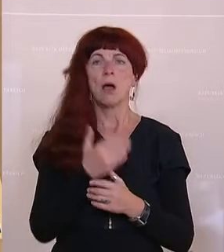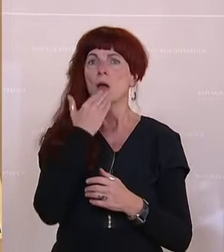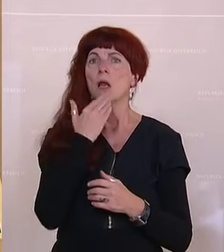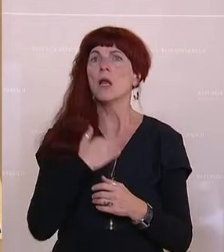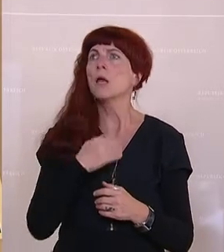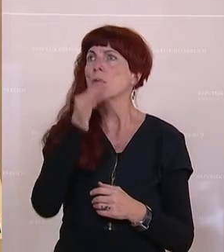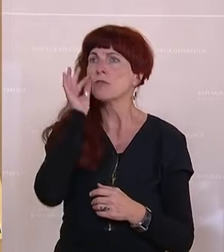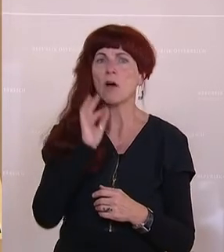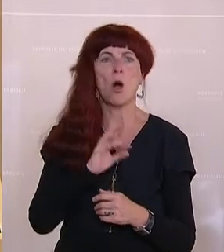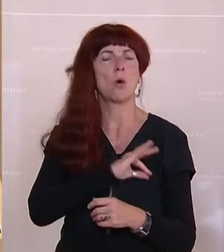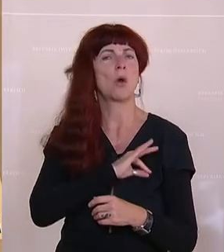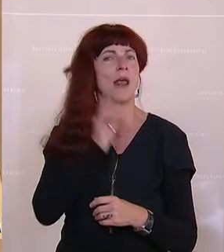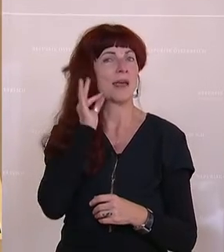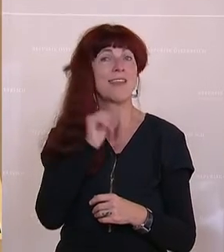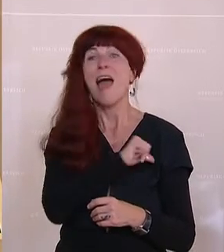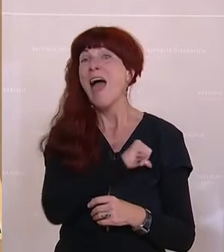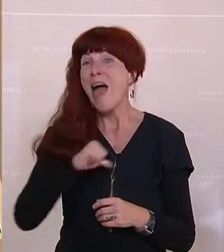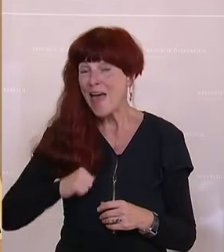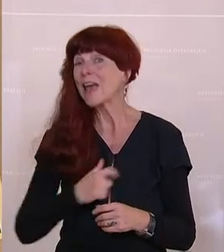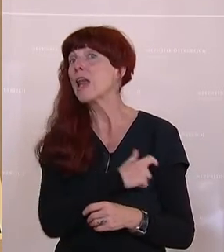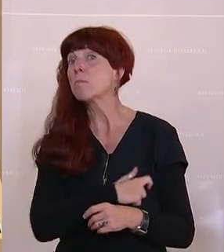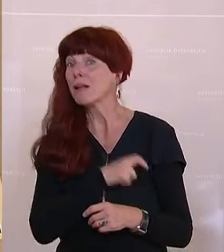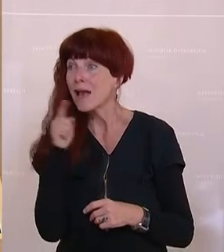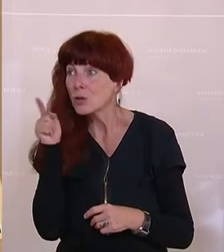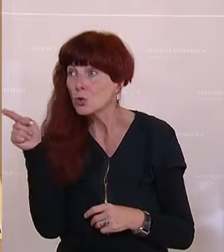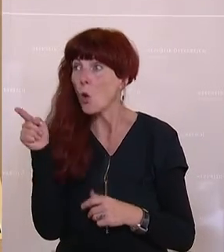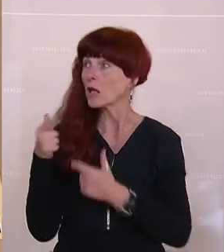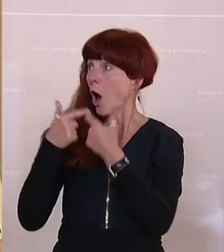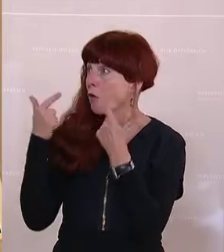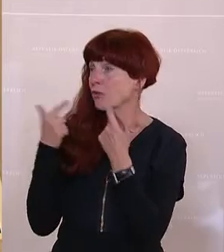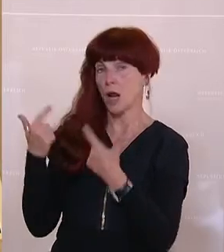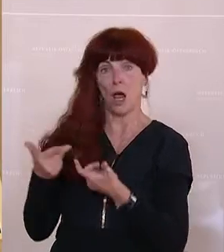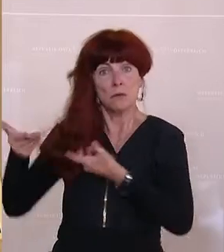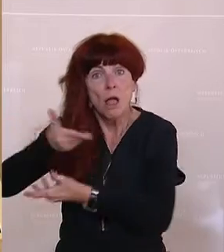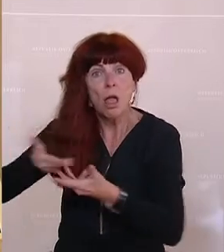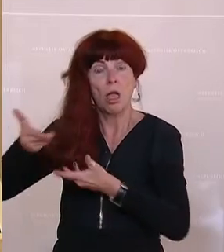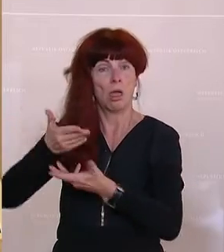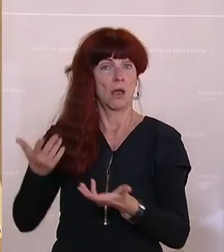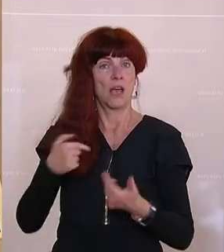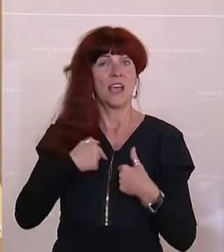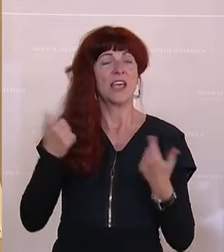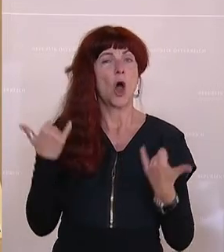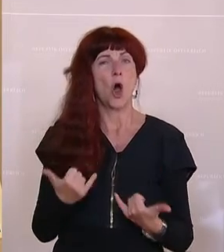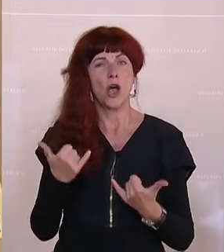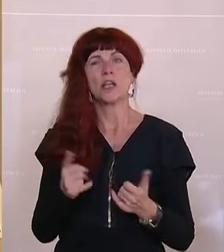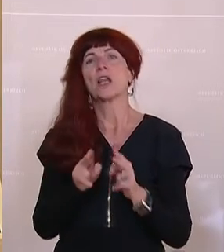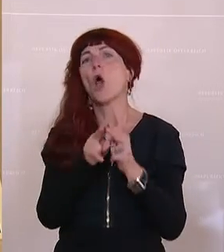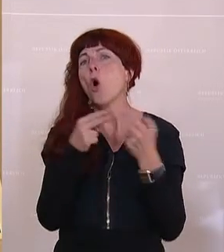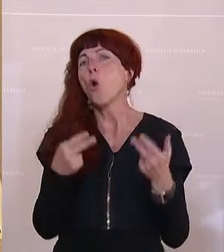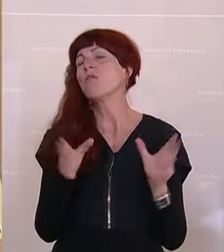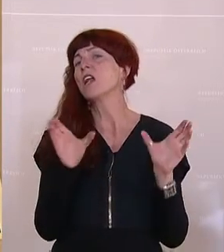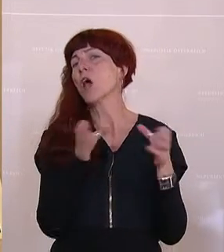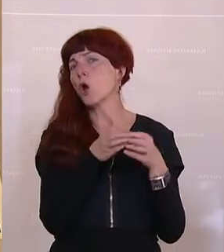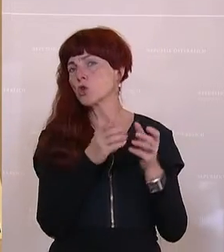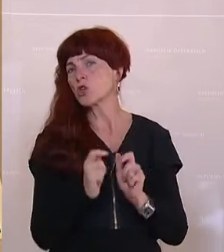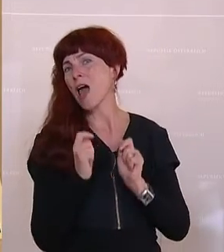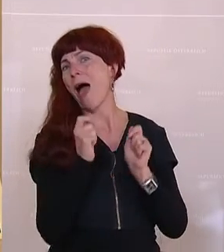bitte bei der eigenen Fraktion einsetzen. Ich habe heute einen Antrag in den Umweltausschuss eingebracht. Sie